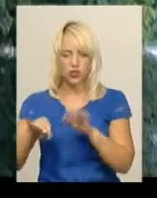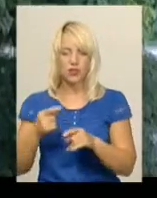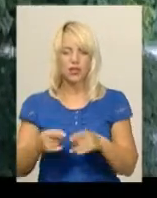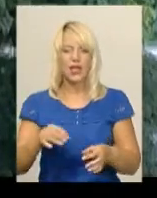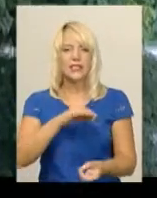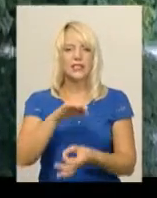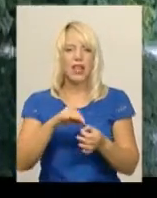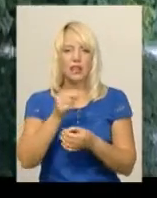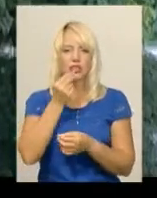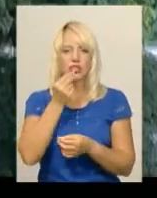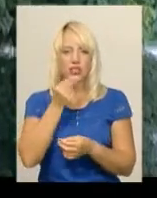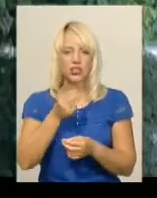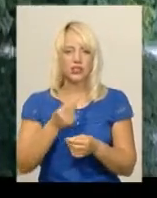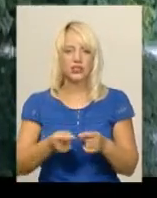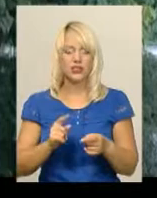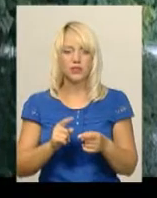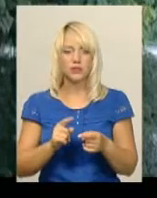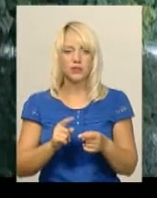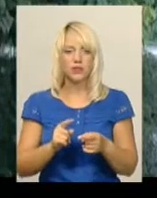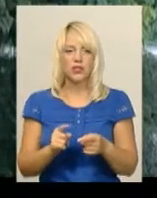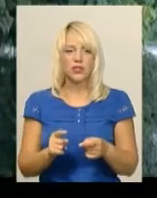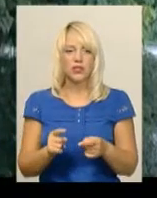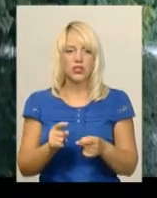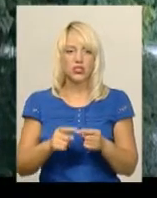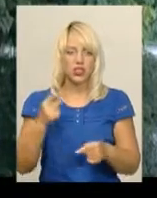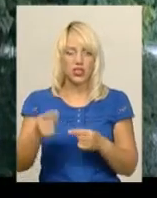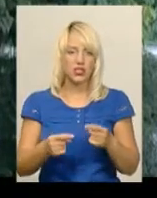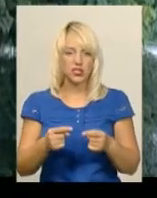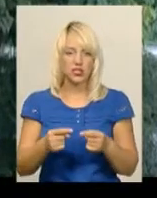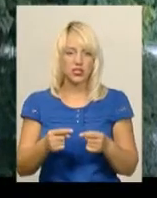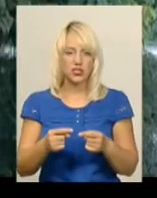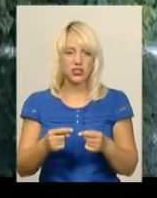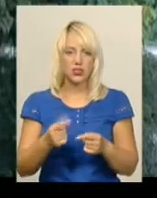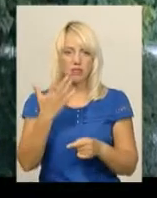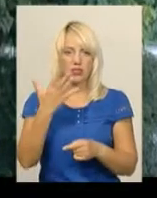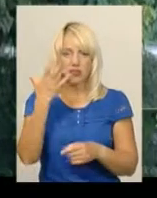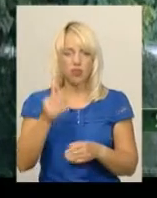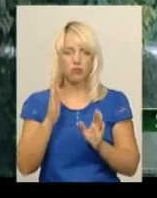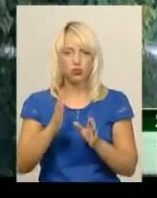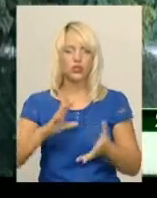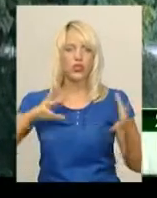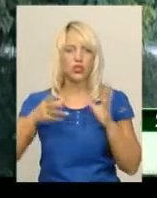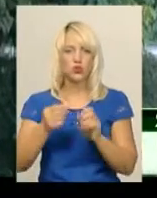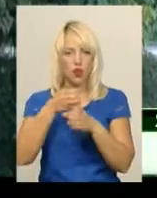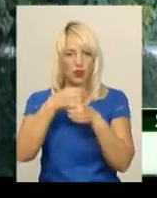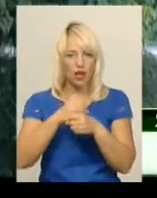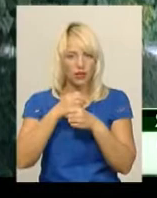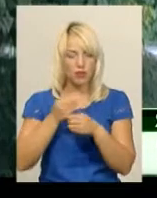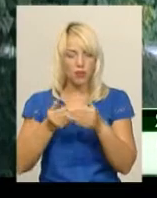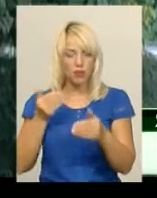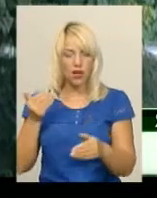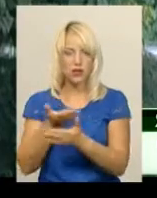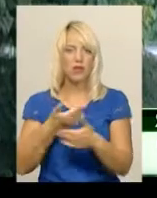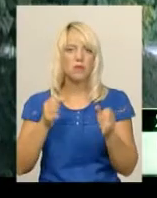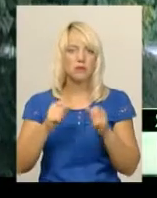продуктів харчування, що було на цьому об'єкті. звичайно, через п'ять днів будуть результати попередні. Значить, ми